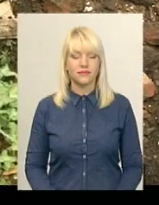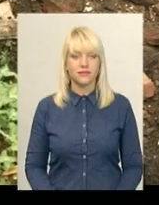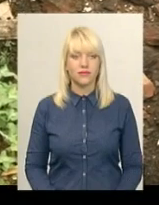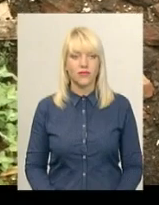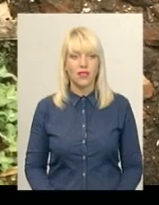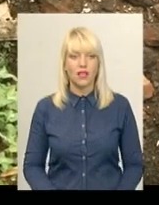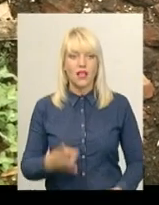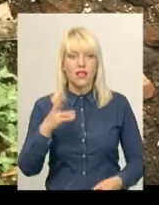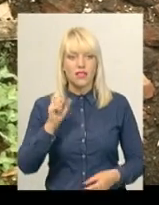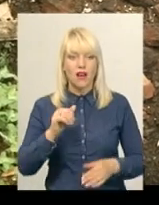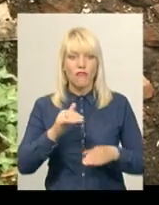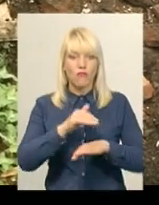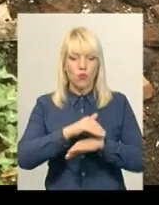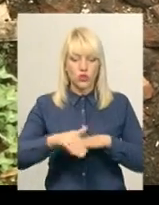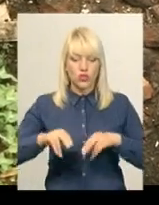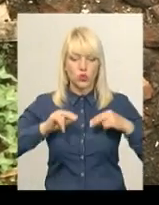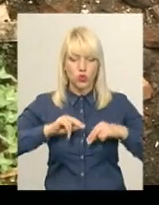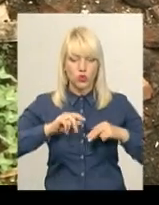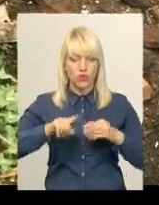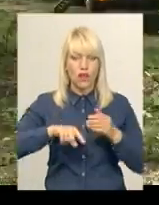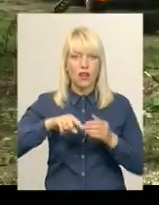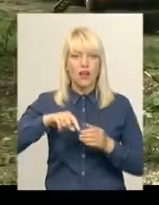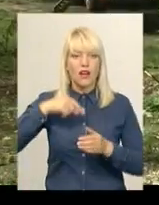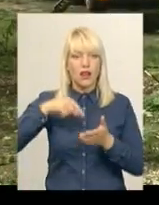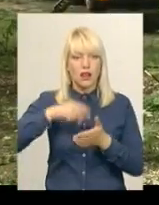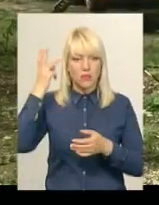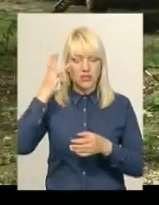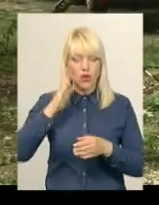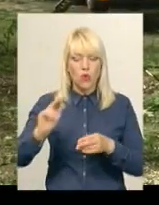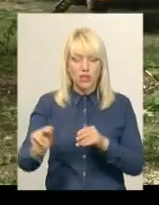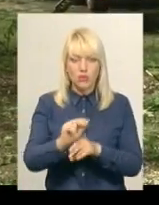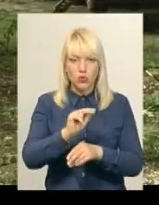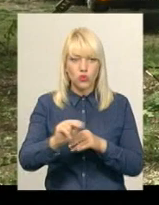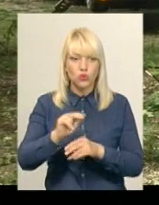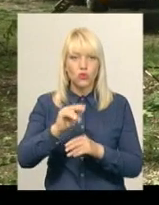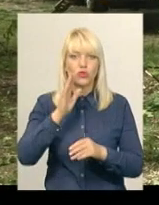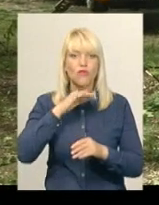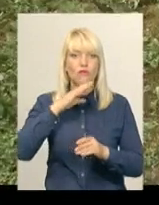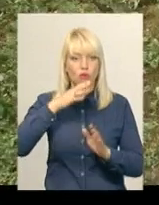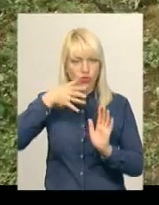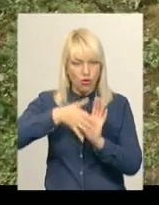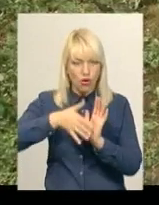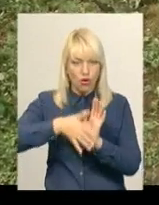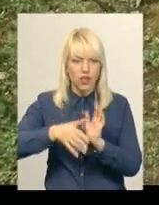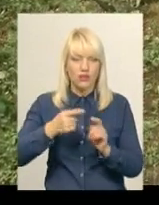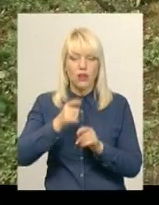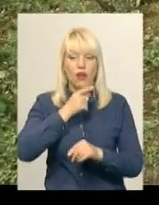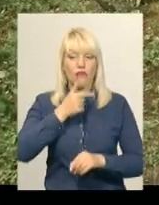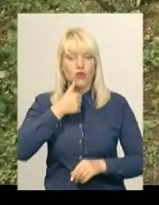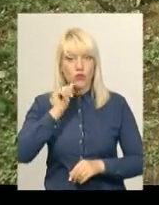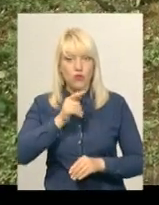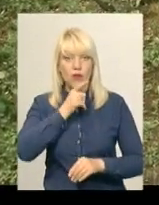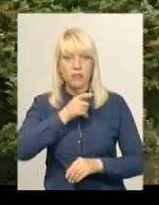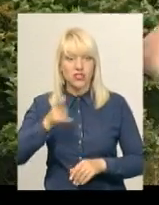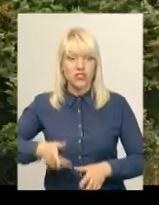На вулиці Тродовій у Хмельницькому готуються до ремонту дощеприймального колектору, збудованого 50 років тому. Вчора під час зливи він